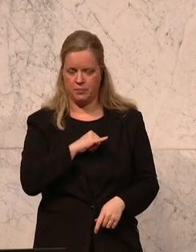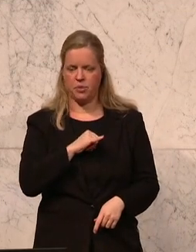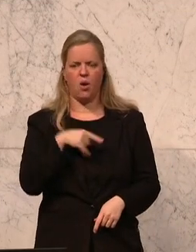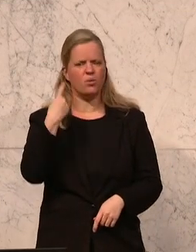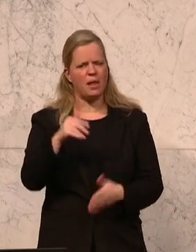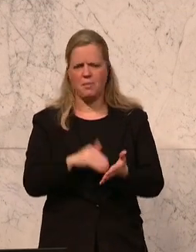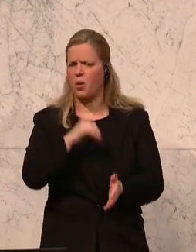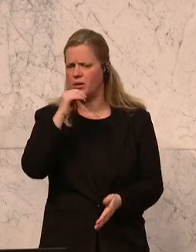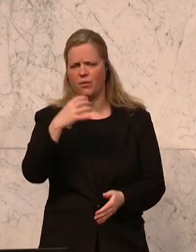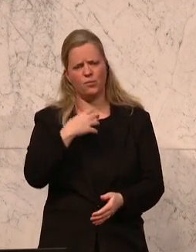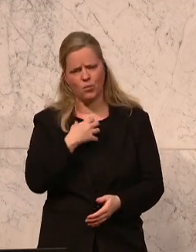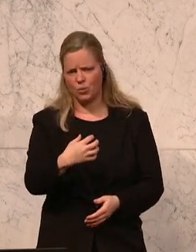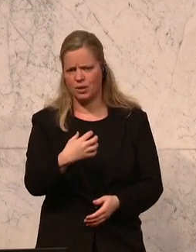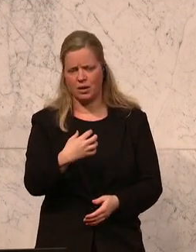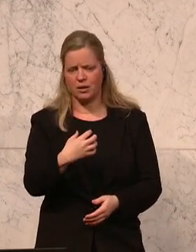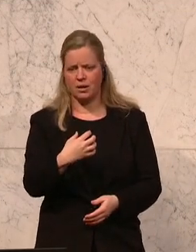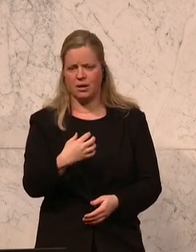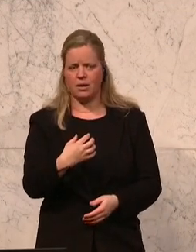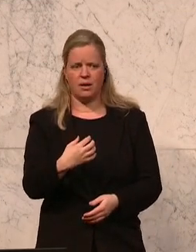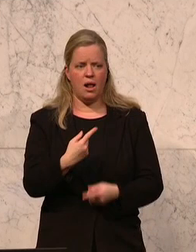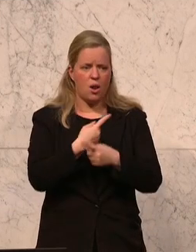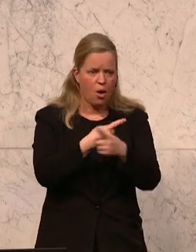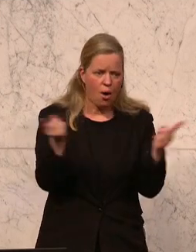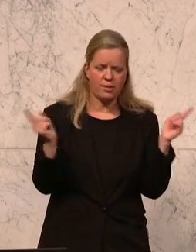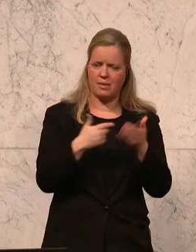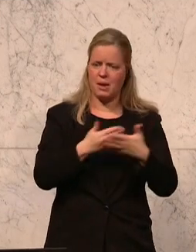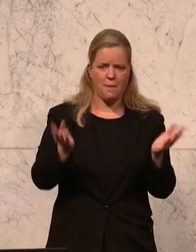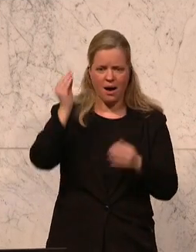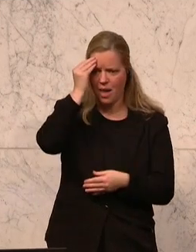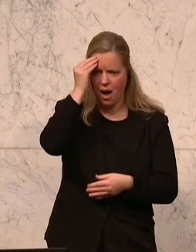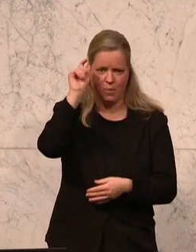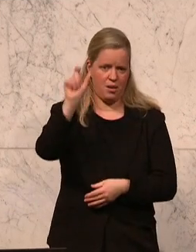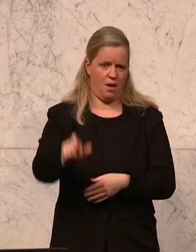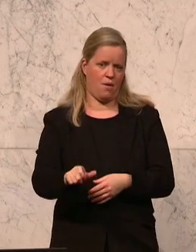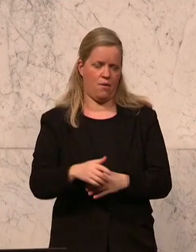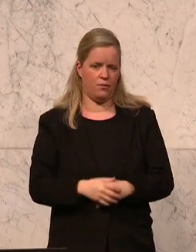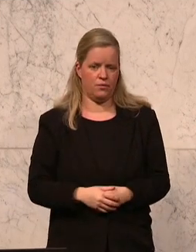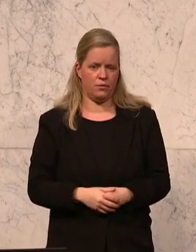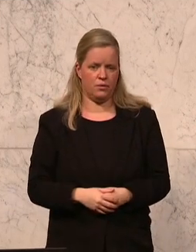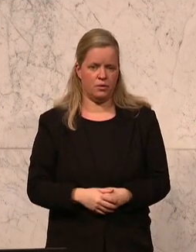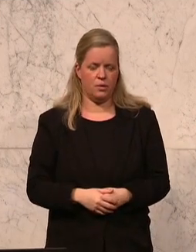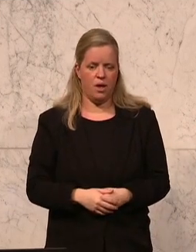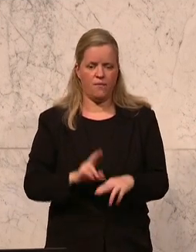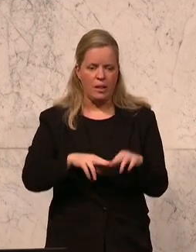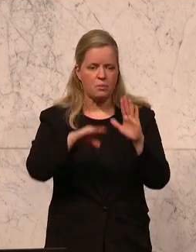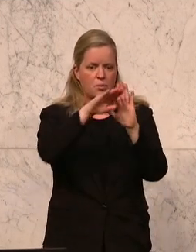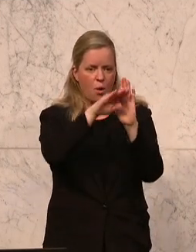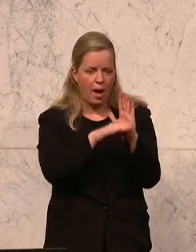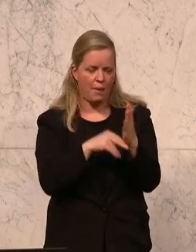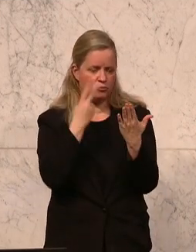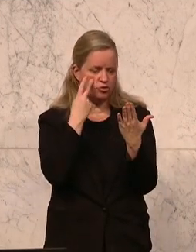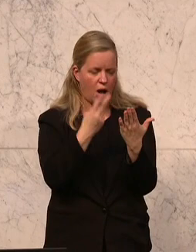wundern, wenn Sie vollkommen an Glaubwürdigkeit verlieren. Im Übrigen, wenn man sich das Programm anschaut, wie gesagt, relativ